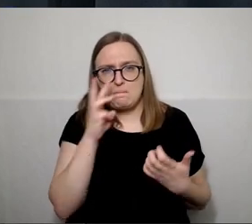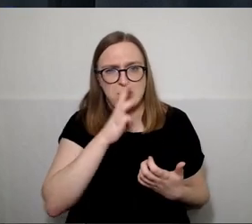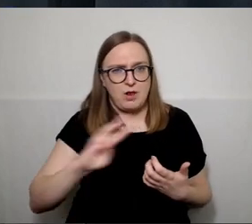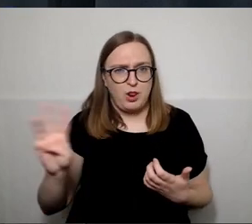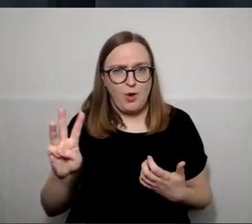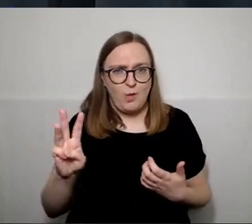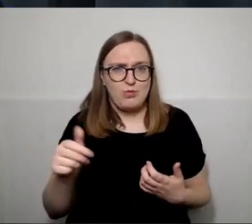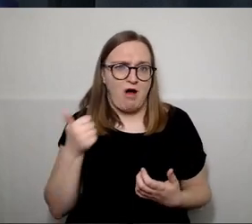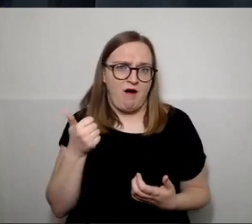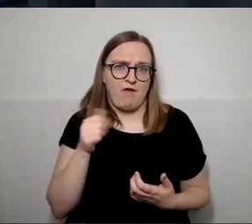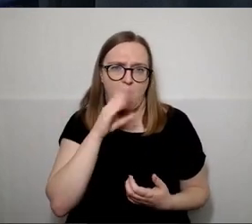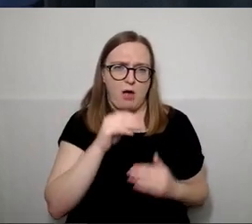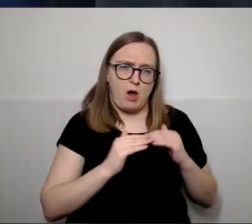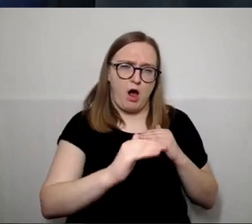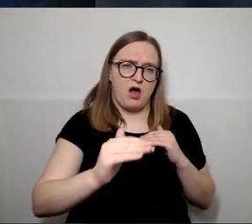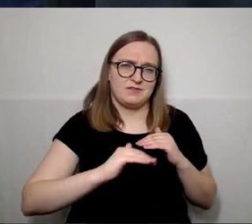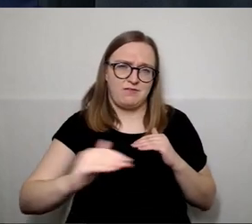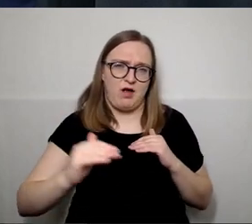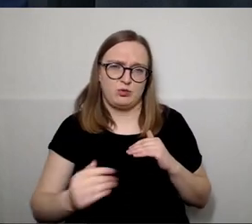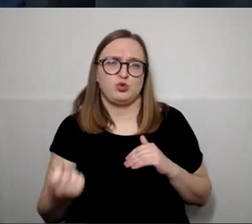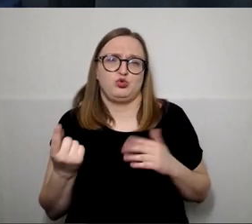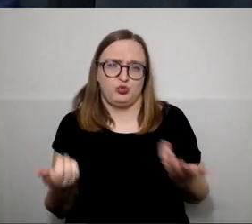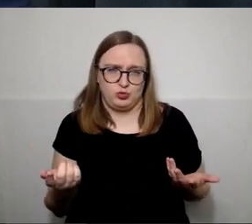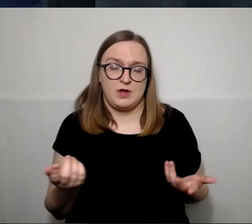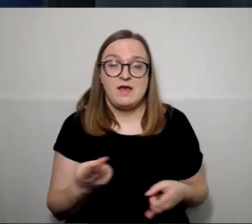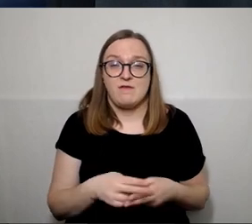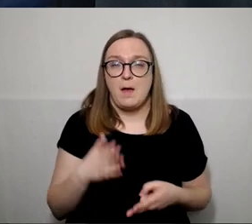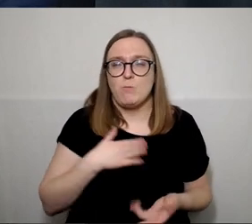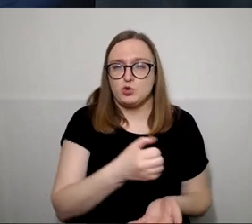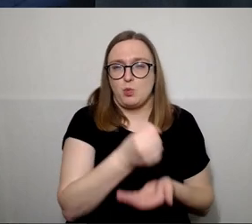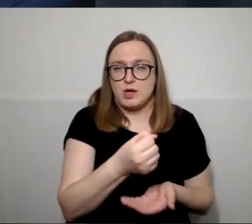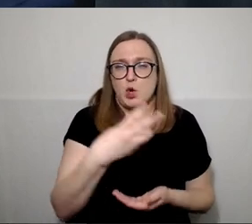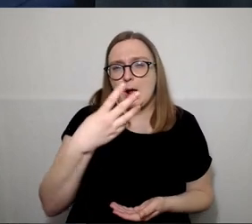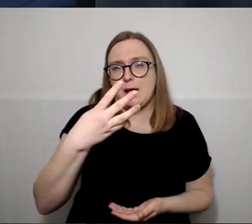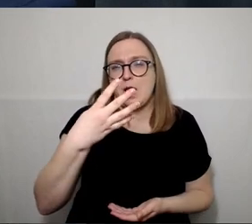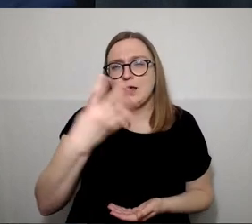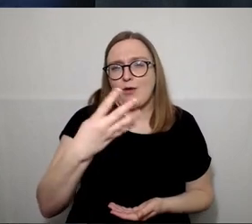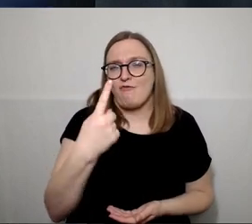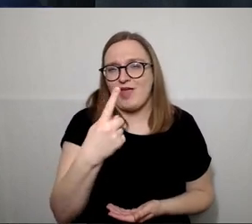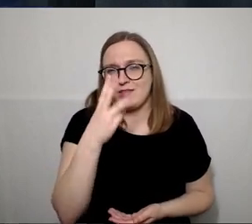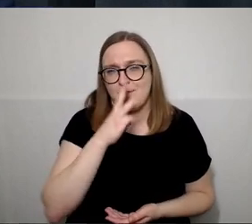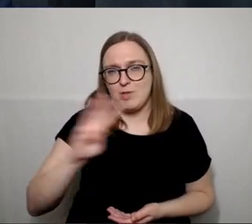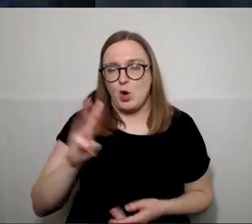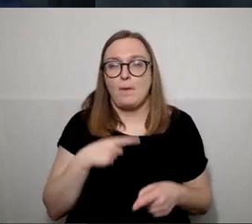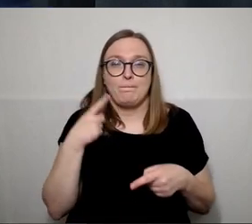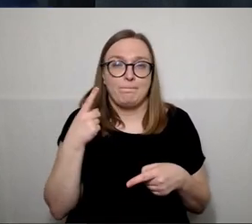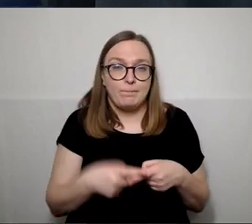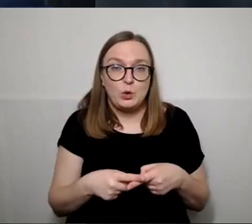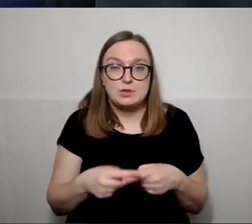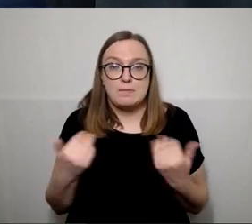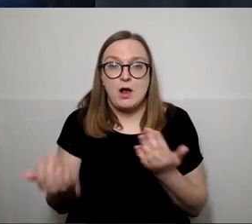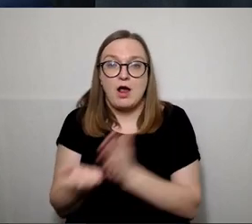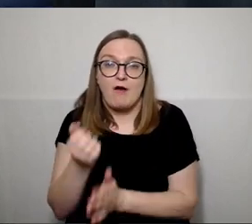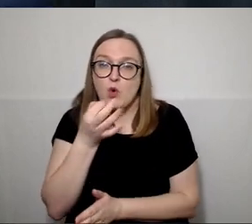kad asfaltuoti. Taip, kad mūsų biudžetas 41 milijonas, plus dar negavom už